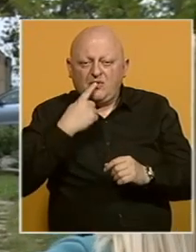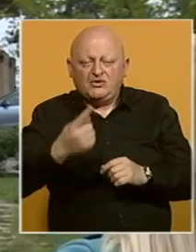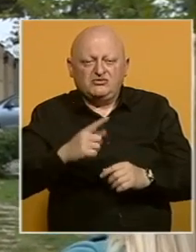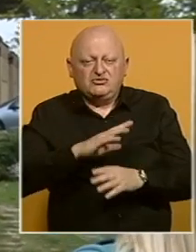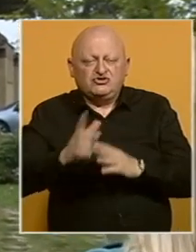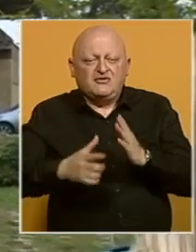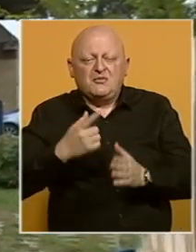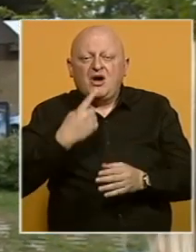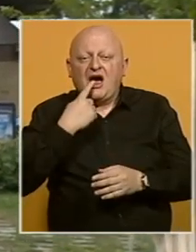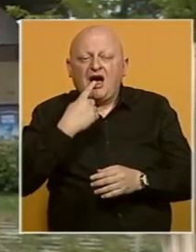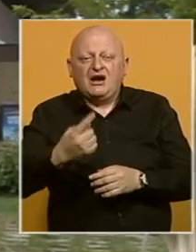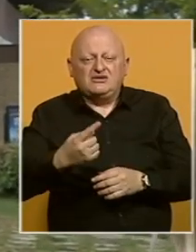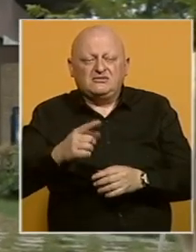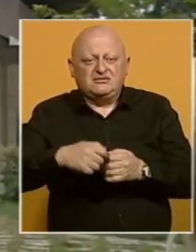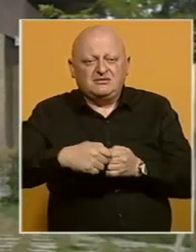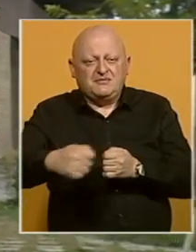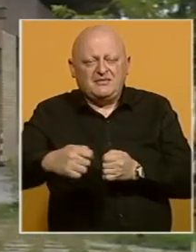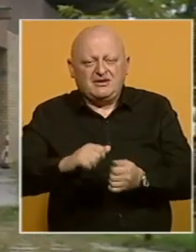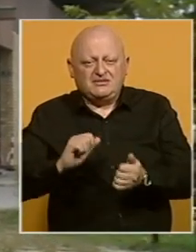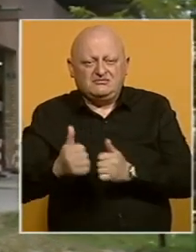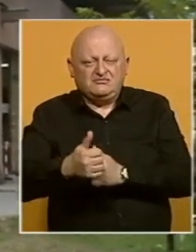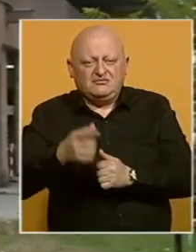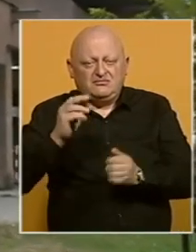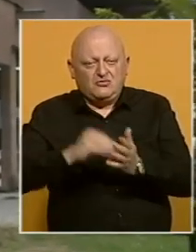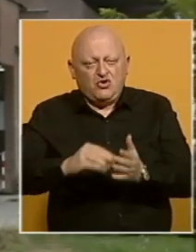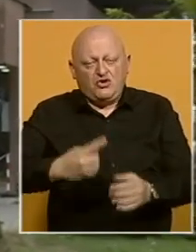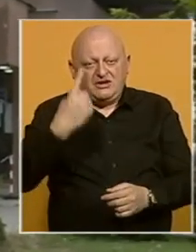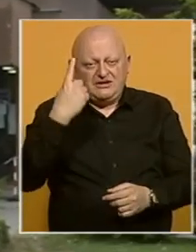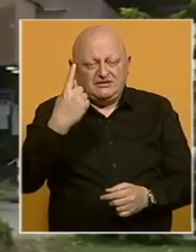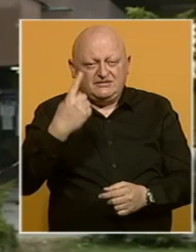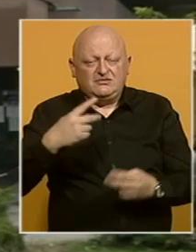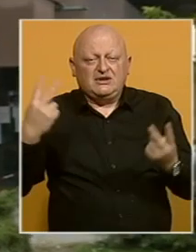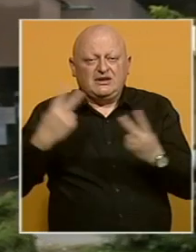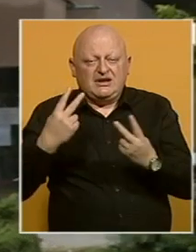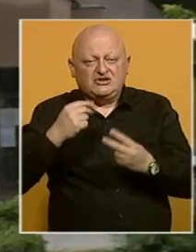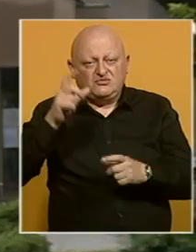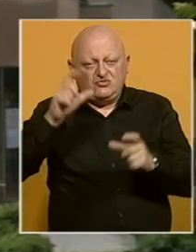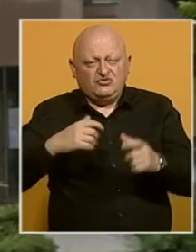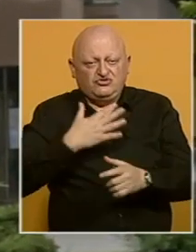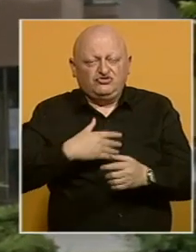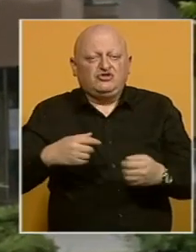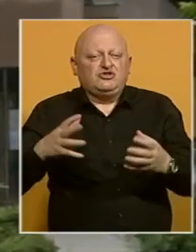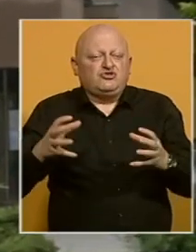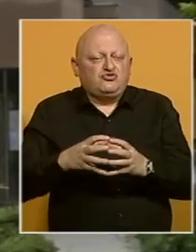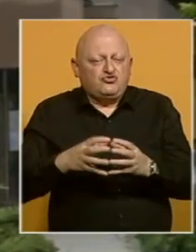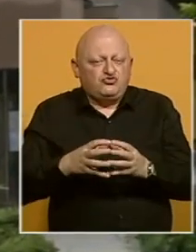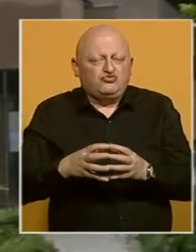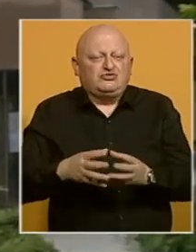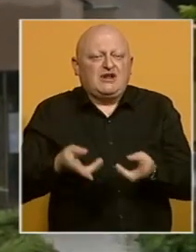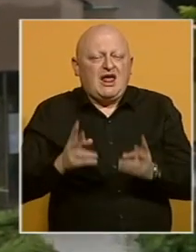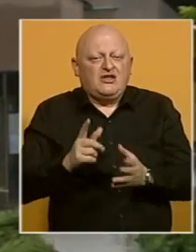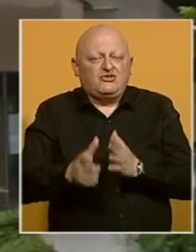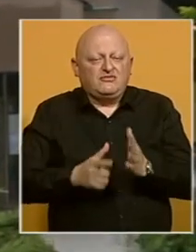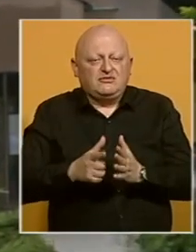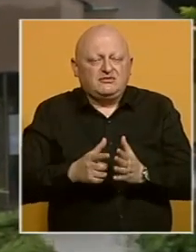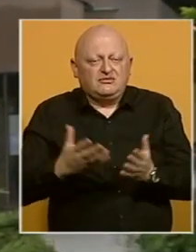što cijelo vrijeme naglašavamo, a da su mjere prevencije zaista broj jedan. Razumijemo da ljudi žele da se druže i da sad hladnije vreme,